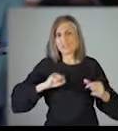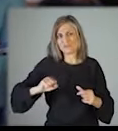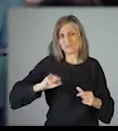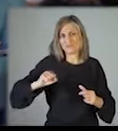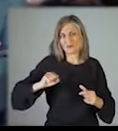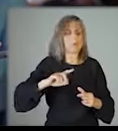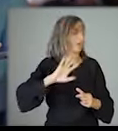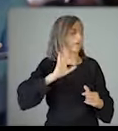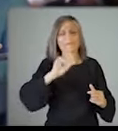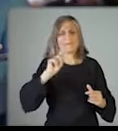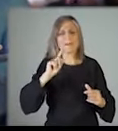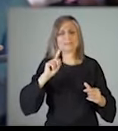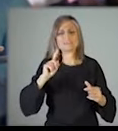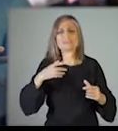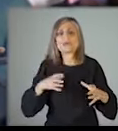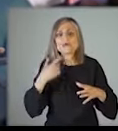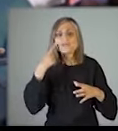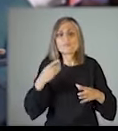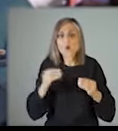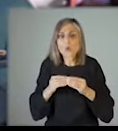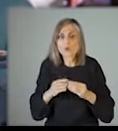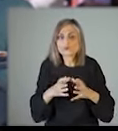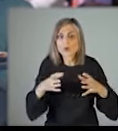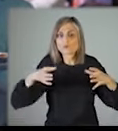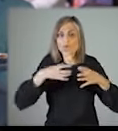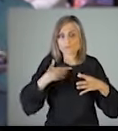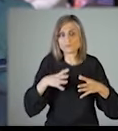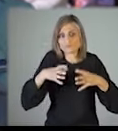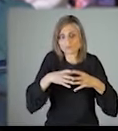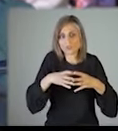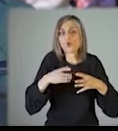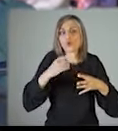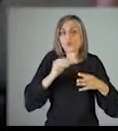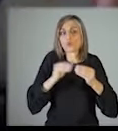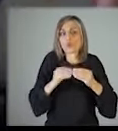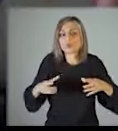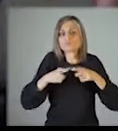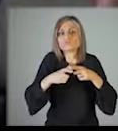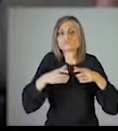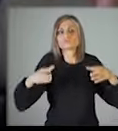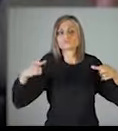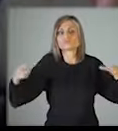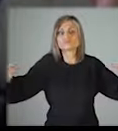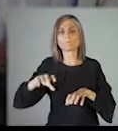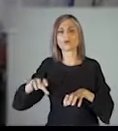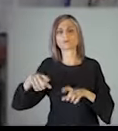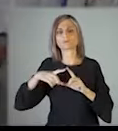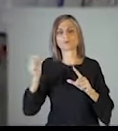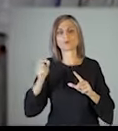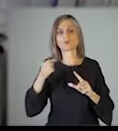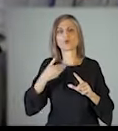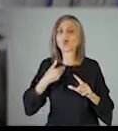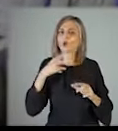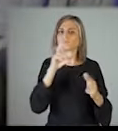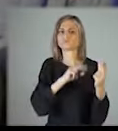έσπασε. Το κύμα της υποστήριξης μεγαλώνει. Έχουμε μαζί μας σε αυτή την πορεία όλους τους πολίτες της Κύπρου. Ο Νίκος